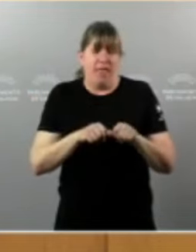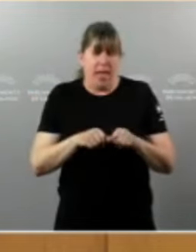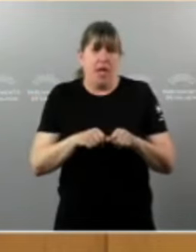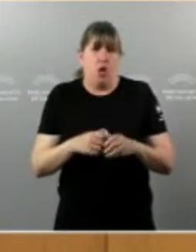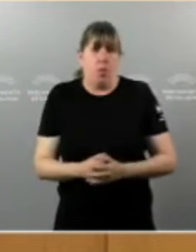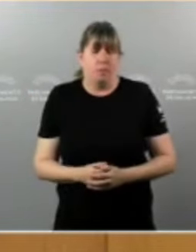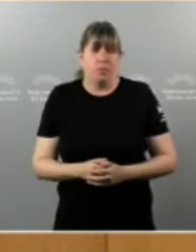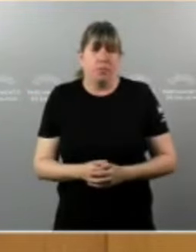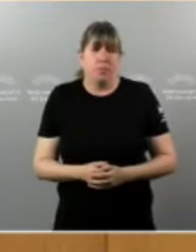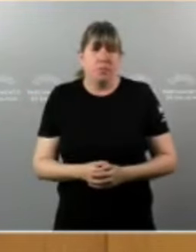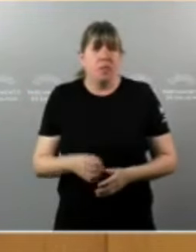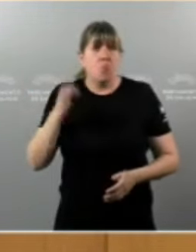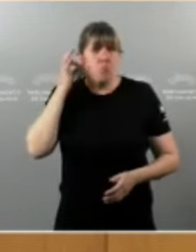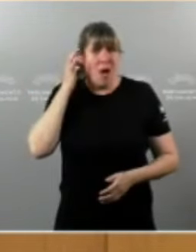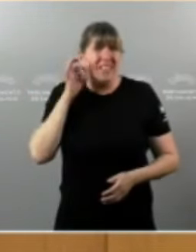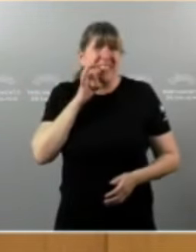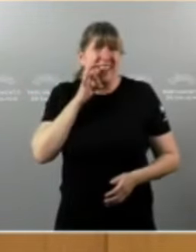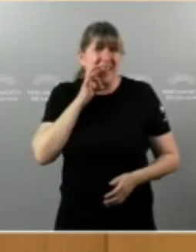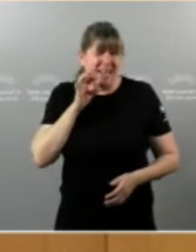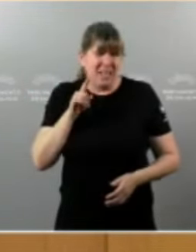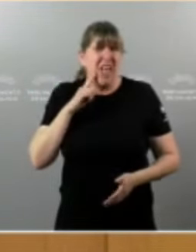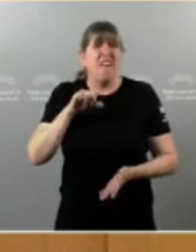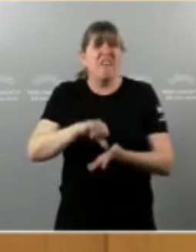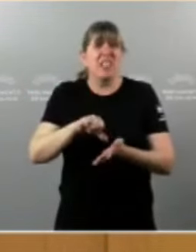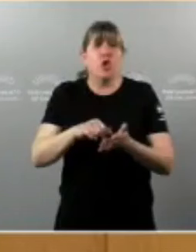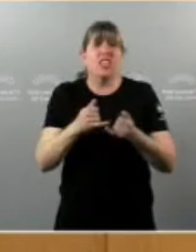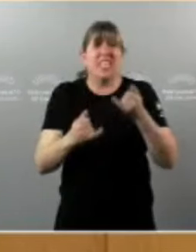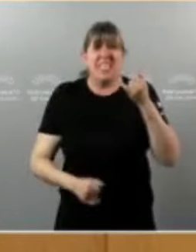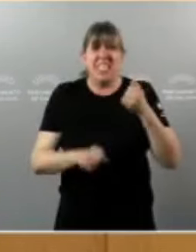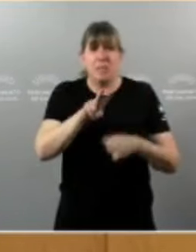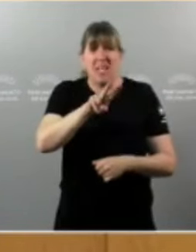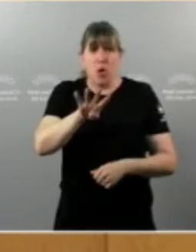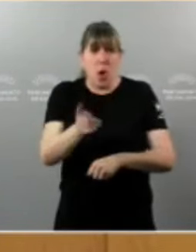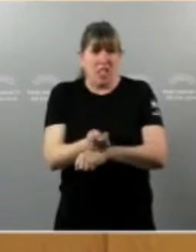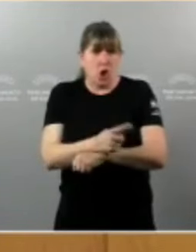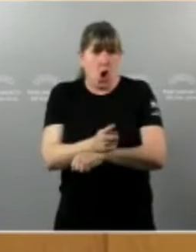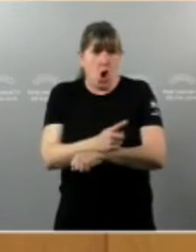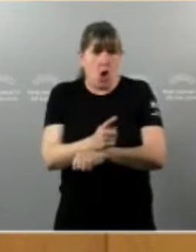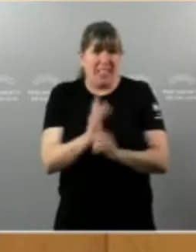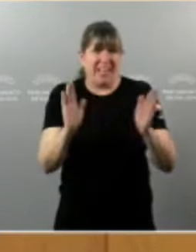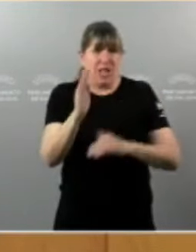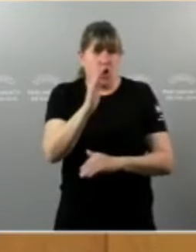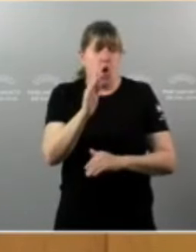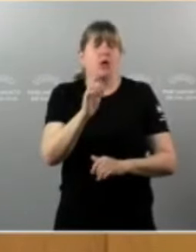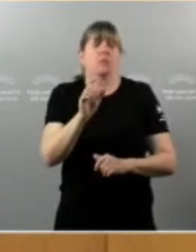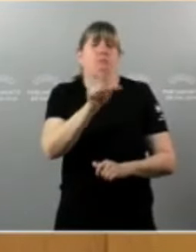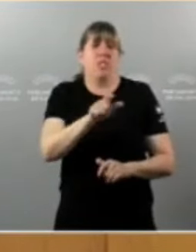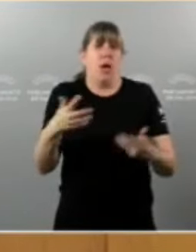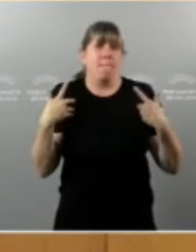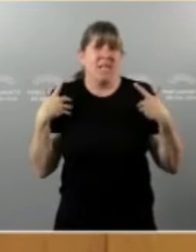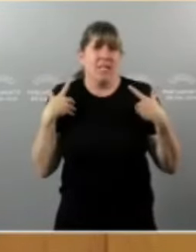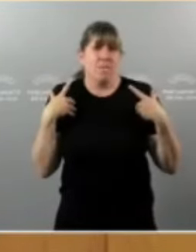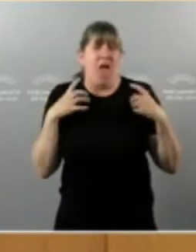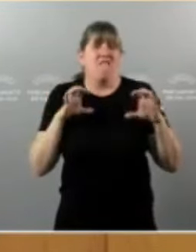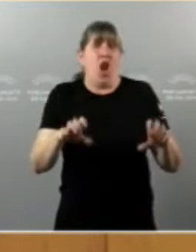mulleres galegas teñen que saber que os centros de crise 24 horas para atender as víctimas de violencia sexual